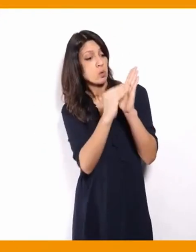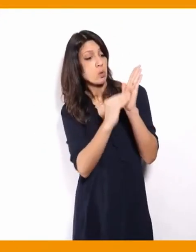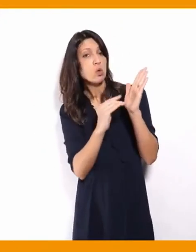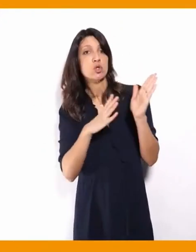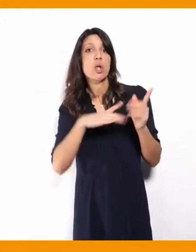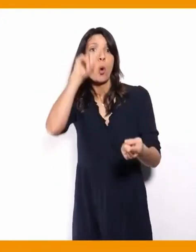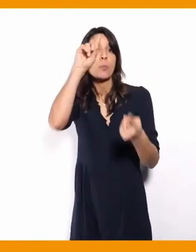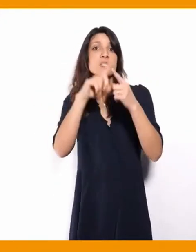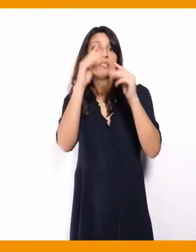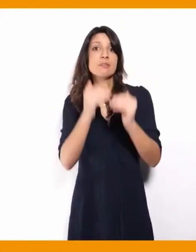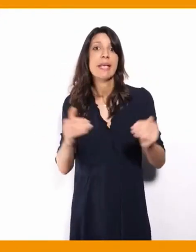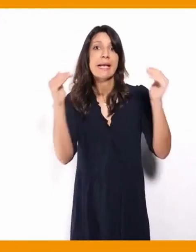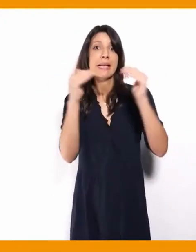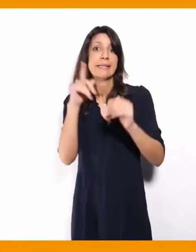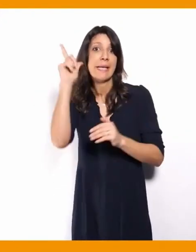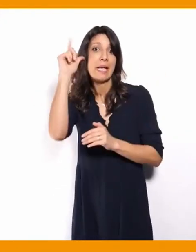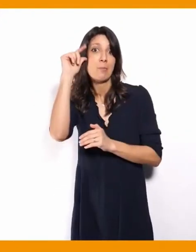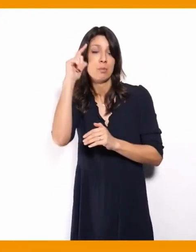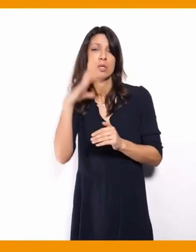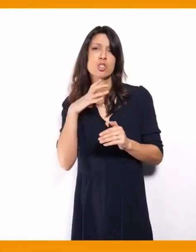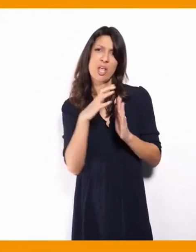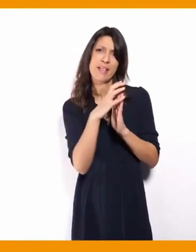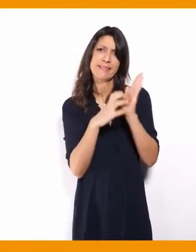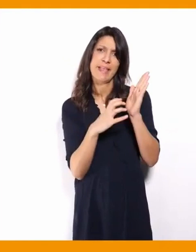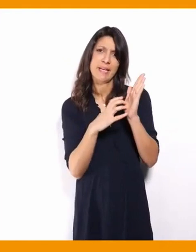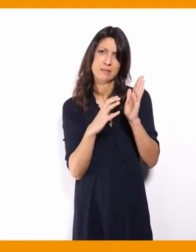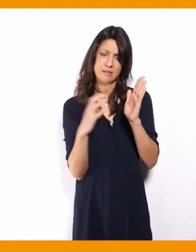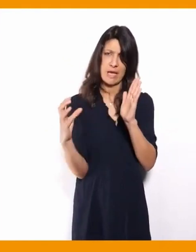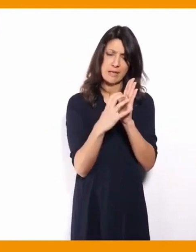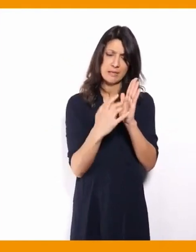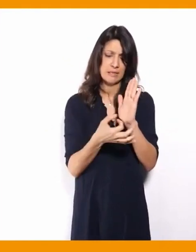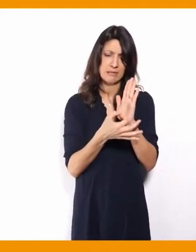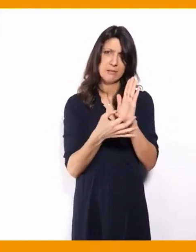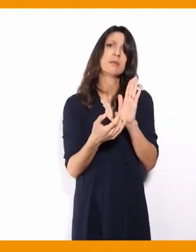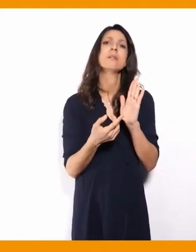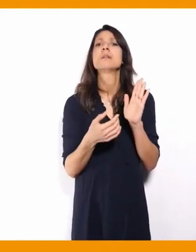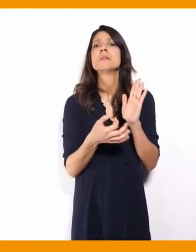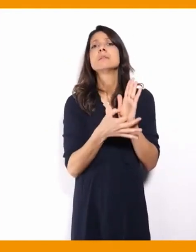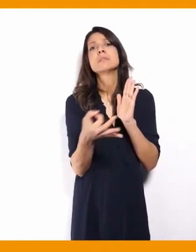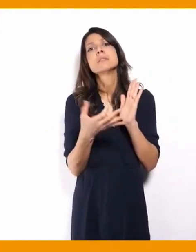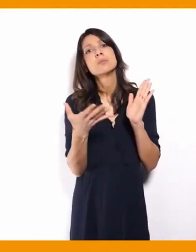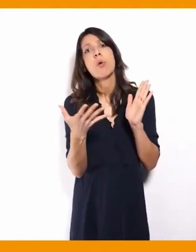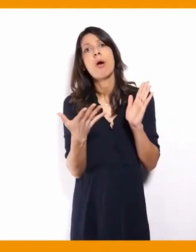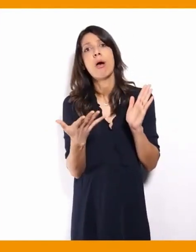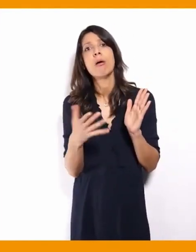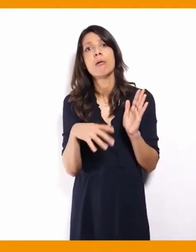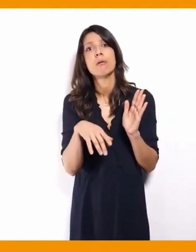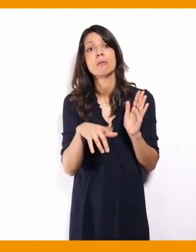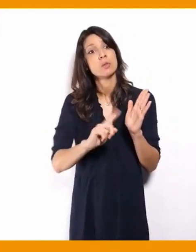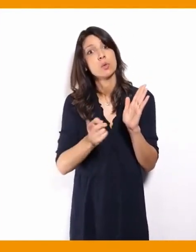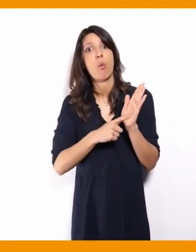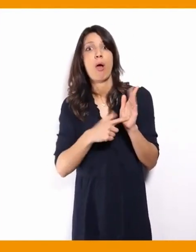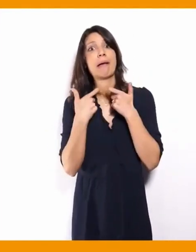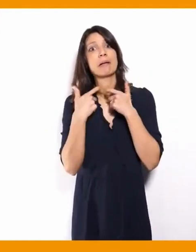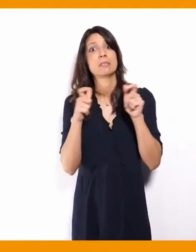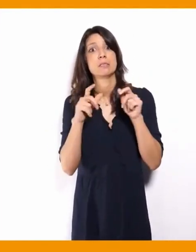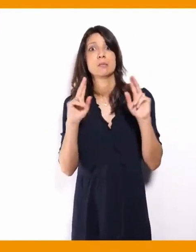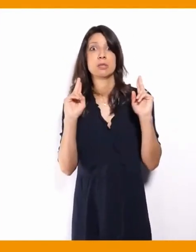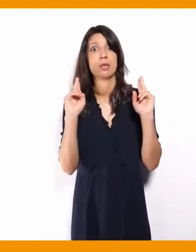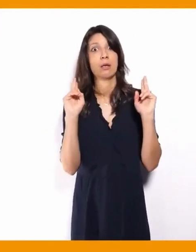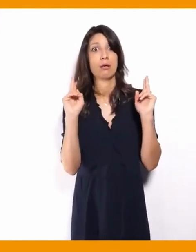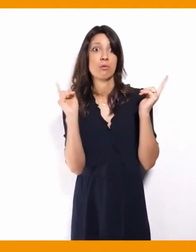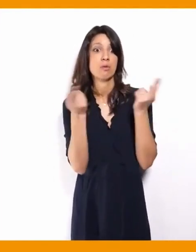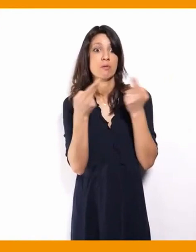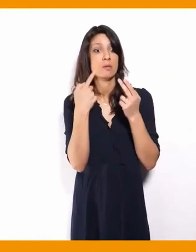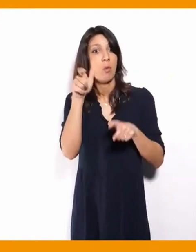y ait un texte, un article de la Constitution qui reprenne ce droit des